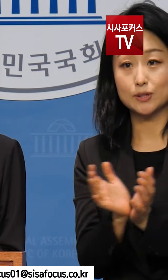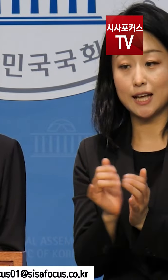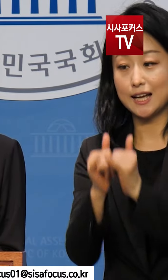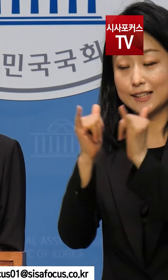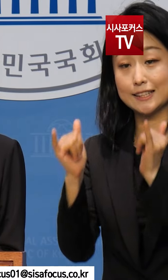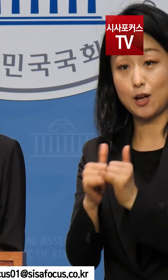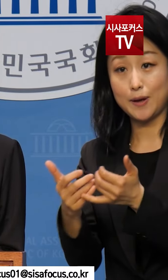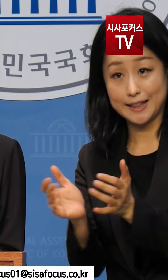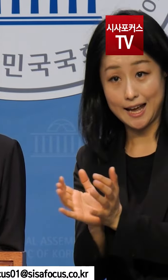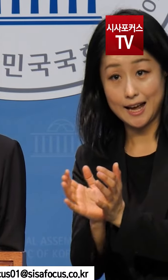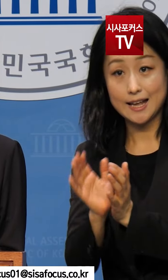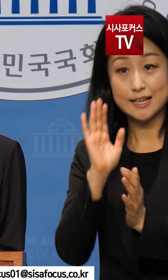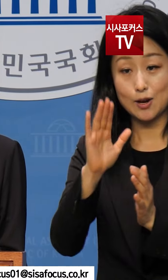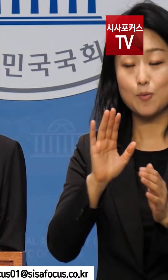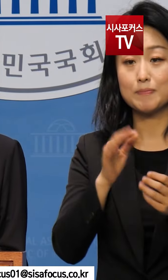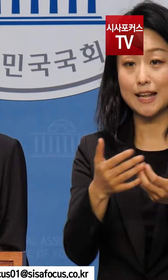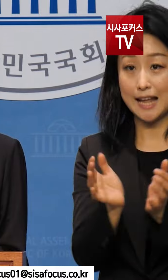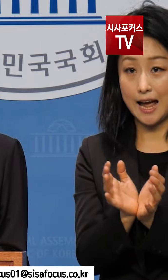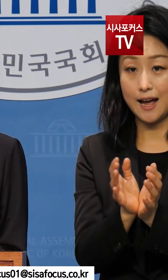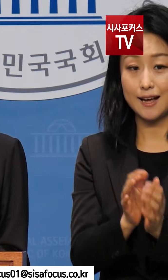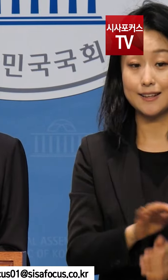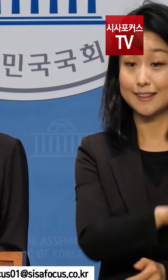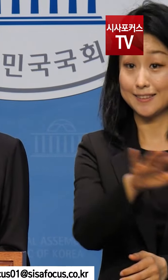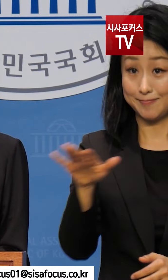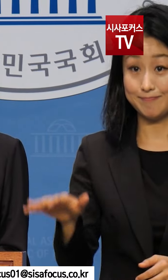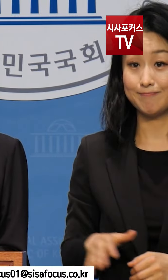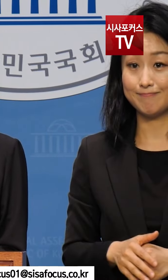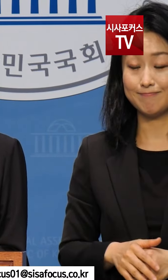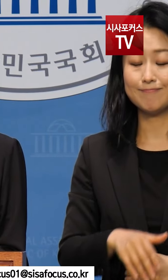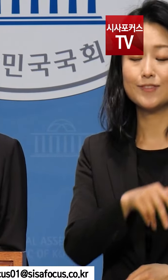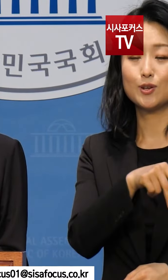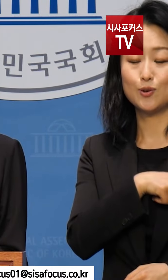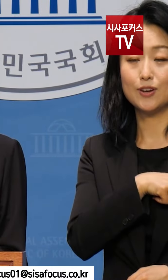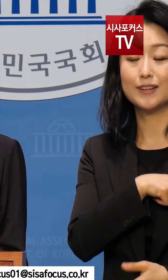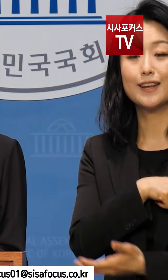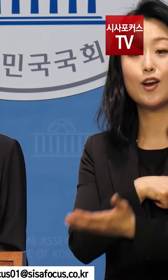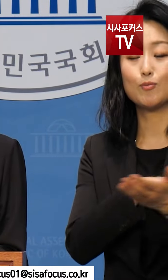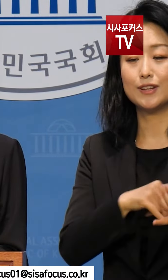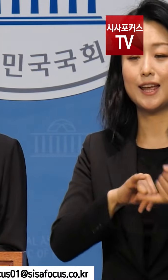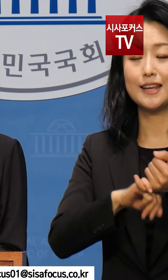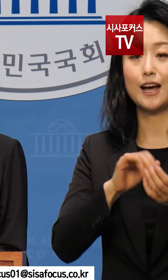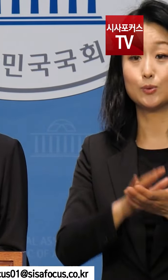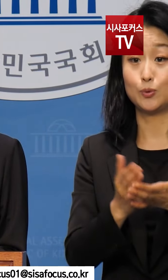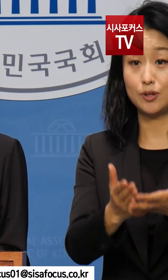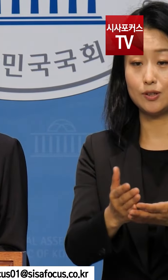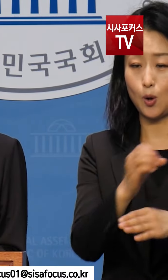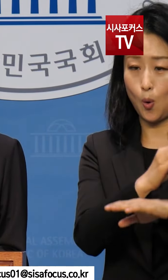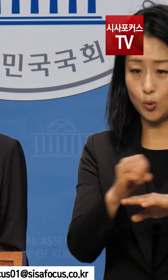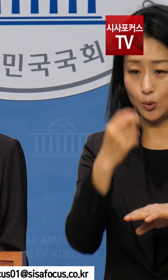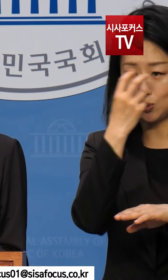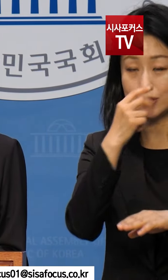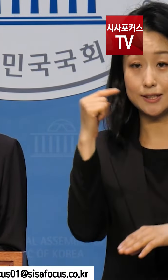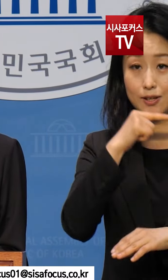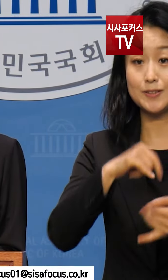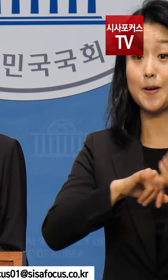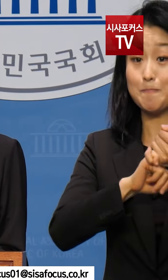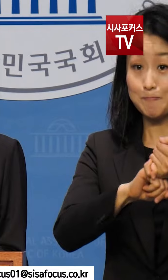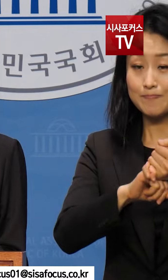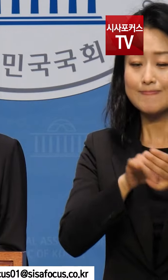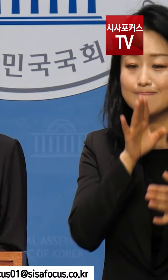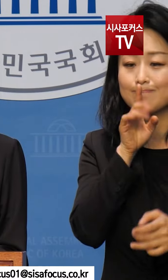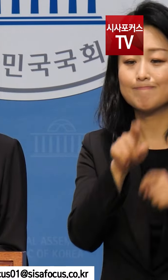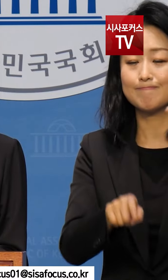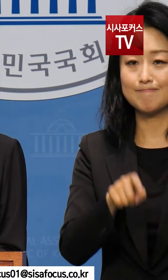사회민주당 그리고 새로운 미래 모두가 지난 총선에서 국민께 드린 약속이기도 합니다. 이제 그 약속을